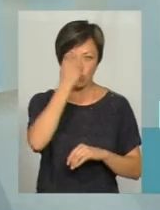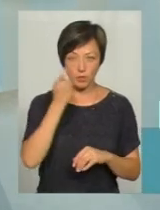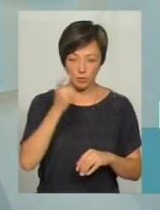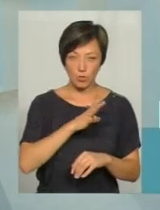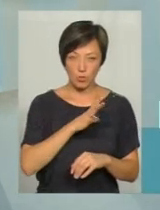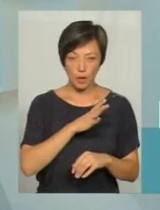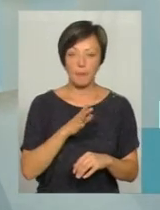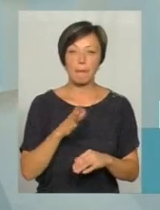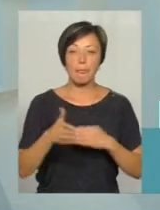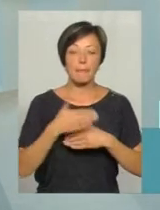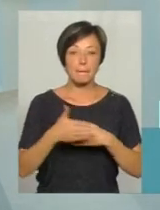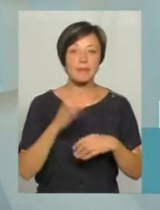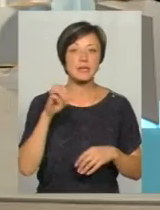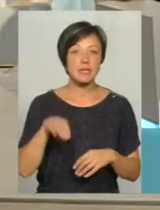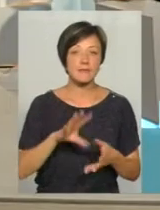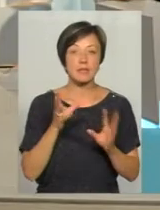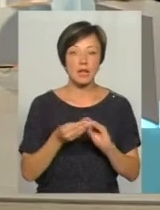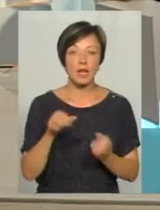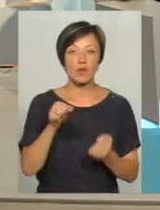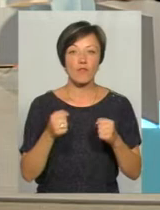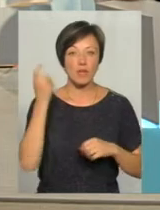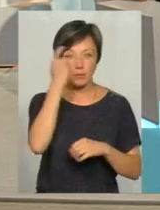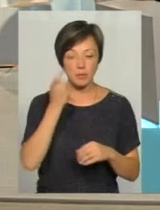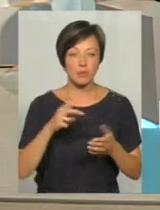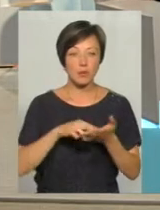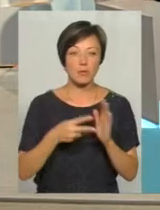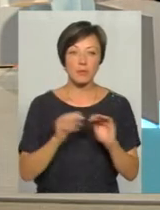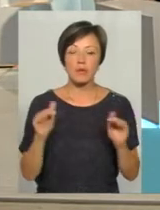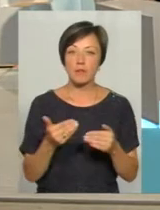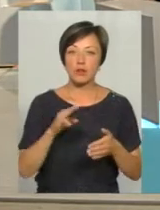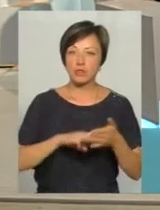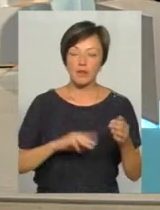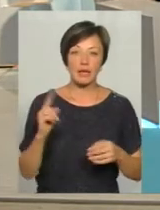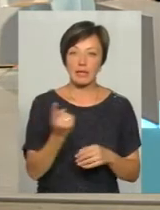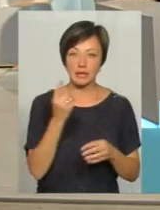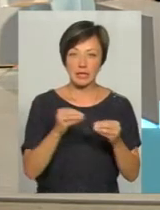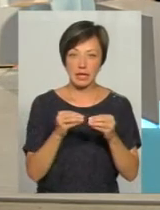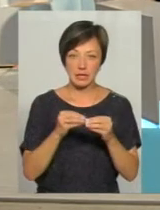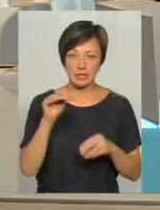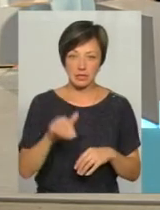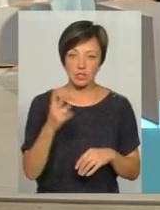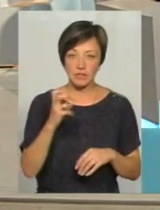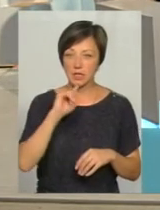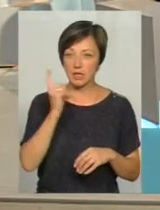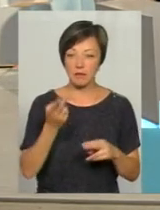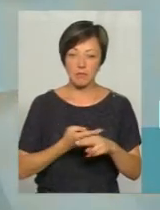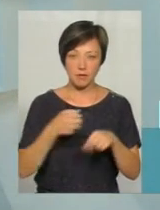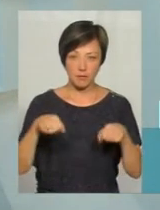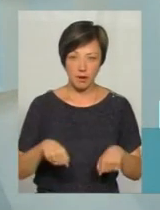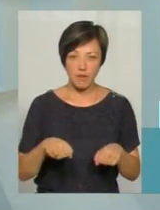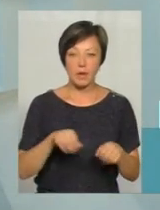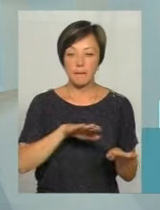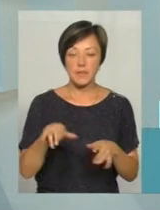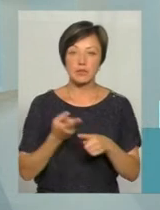керували. Тобто санкція статті, взагалі, керування на підпитку, передбачає мінімальний штраф і єдиний штраф 10-200, та рік позбавлені. Тобто після